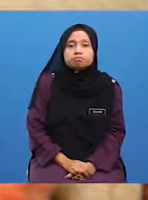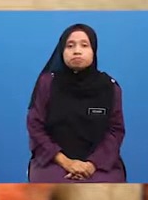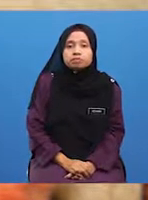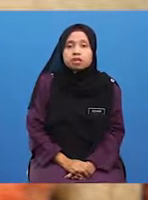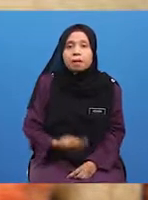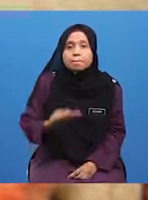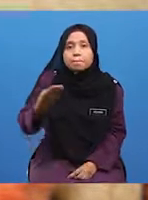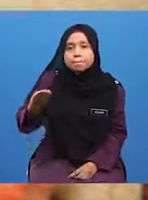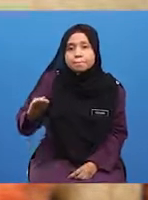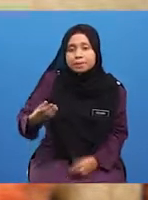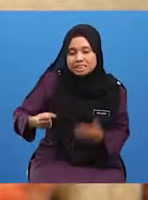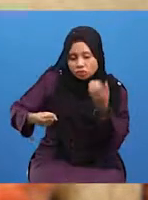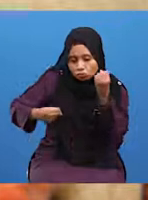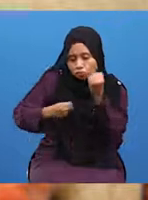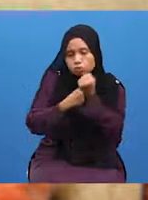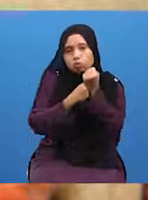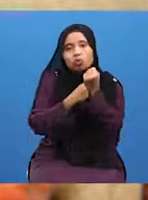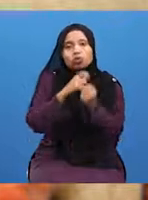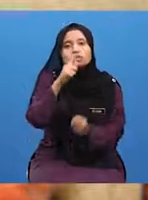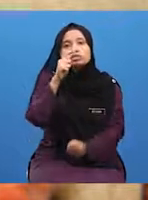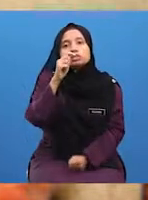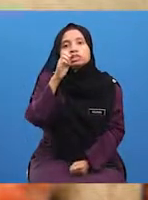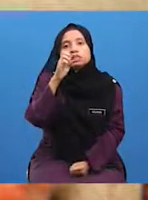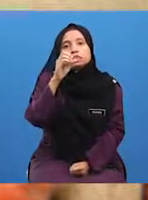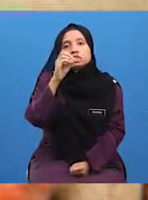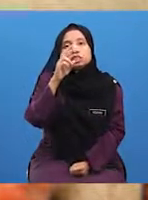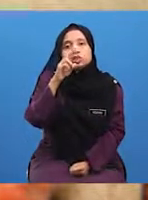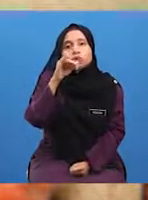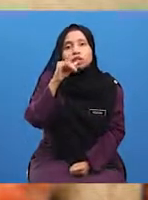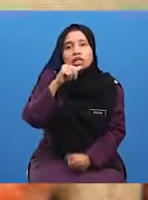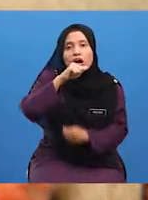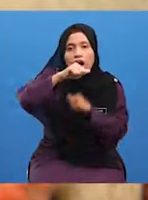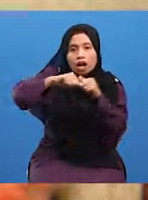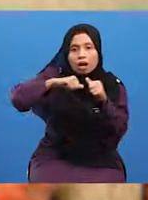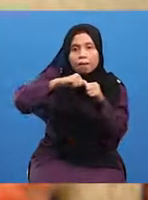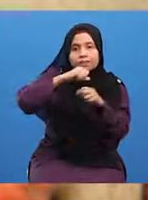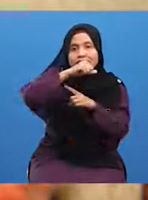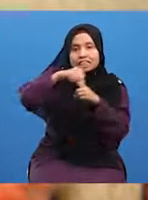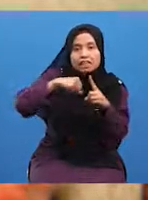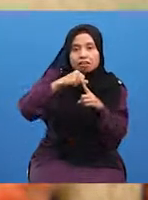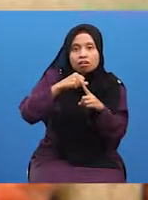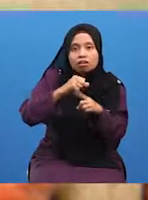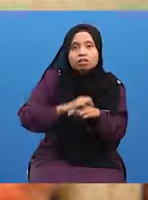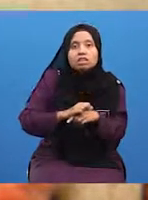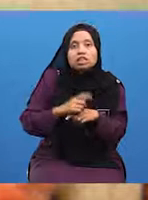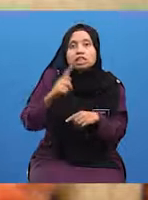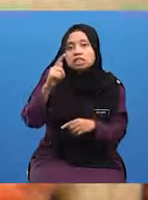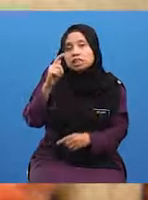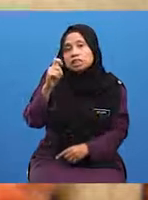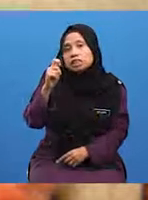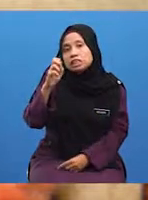Beliau menyokong teori determinisme alam sekitar iaitu teori